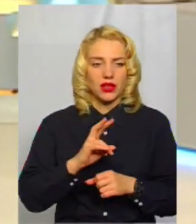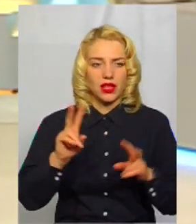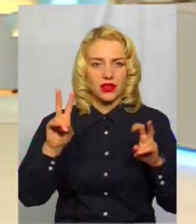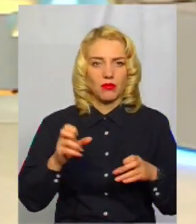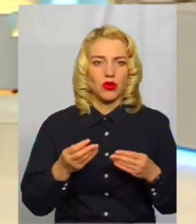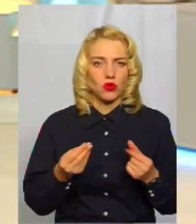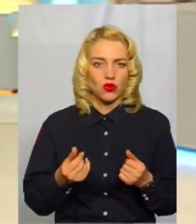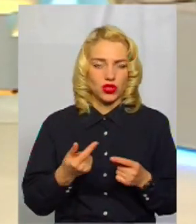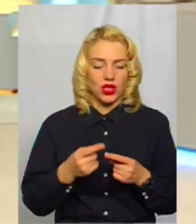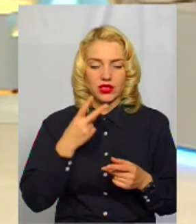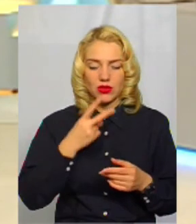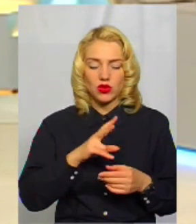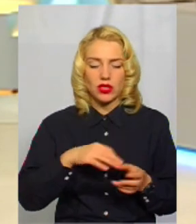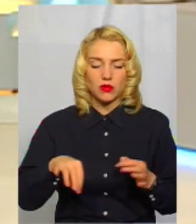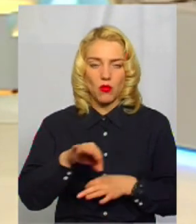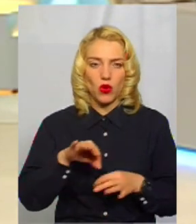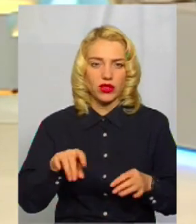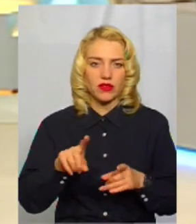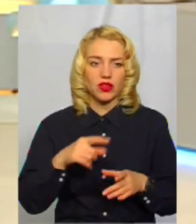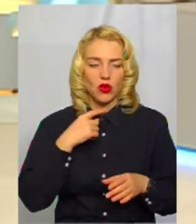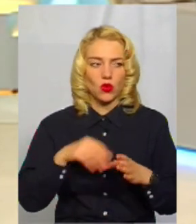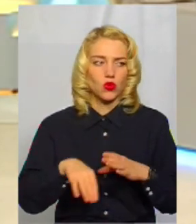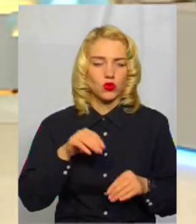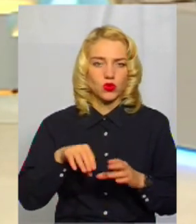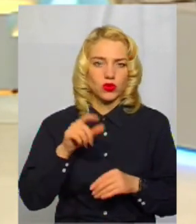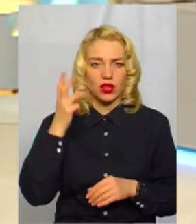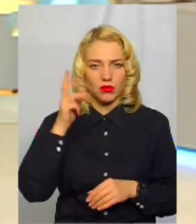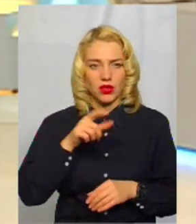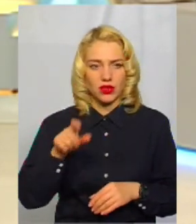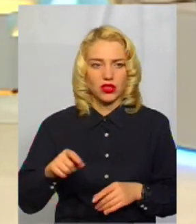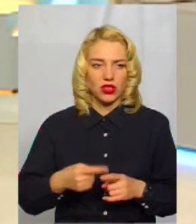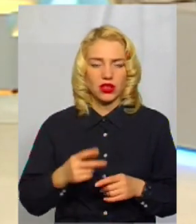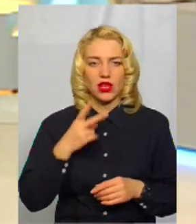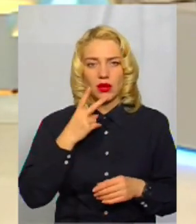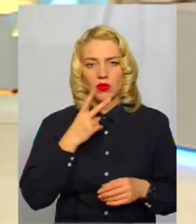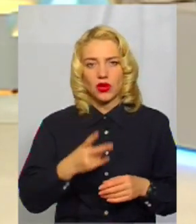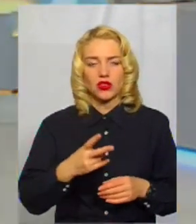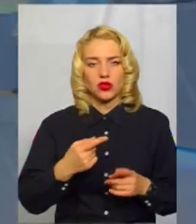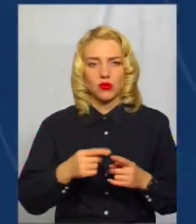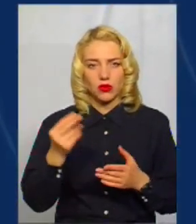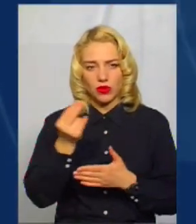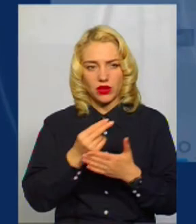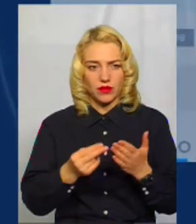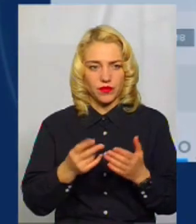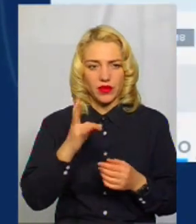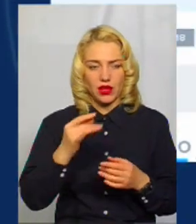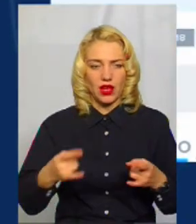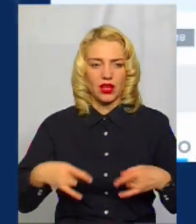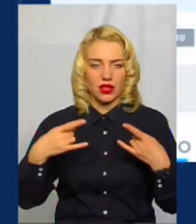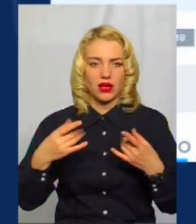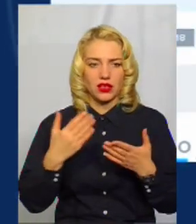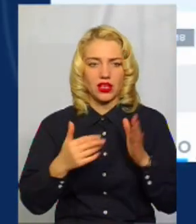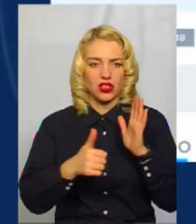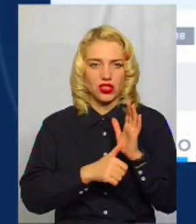темі грошей, судячи з проєктів, за які голосують сьогодні хмельничани, зараз ми виведемо невелику інфографіку на екрани, є шість